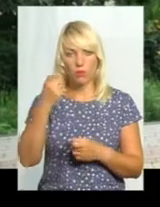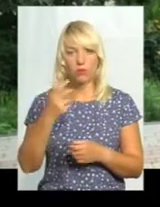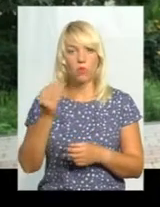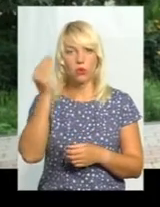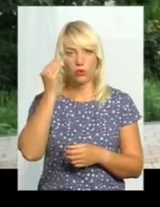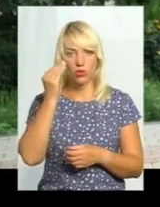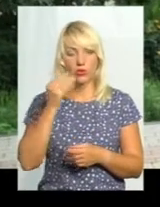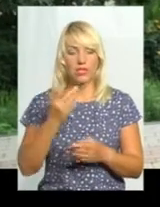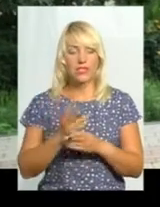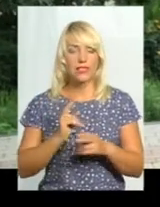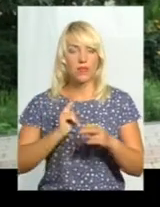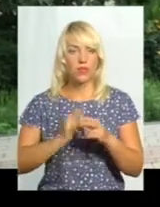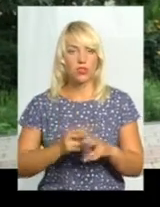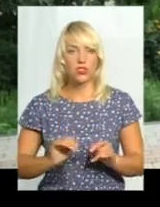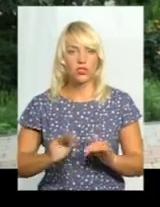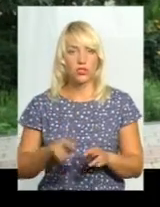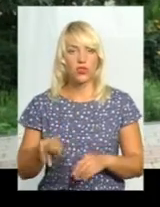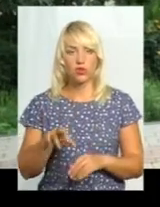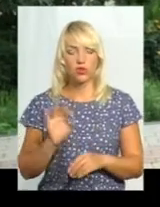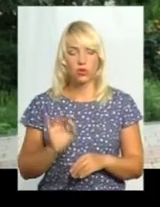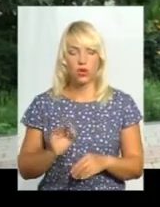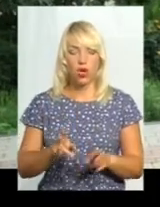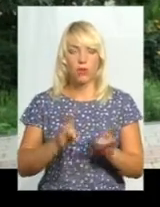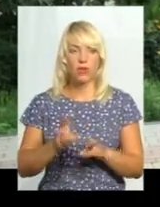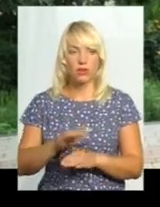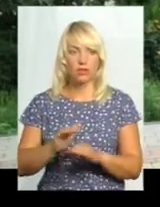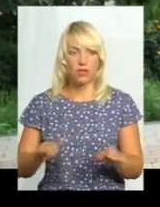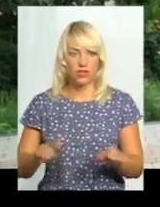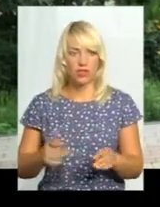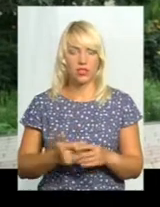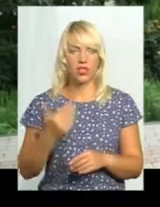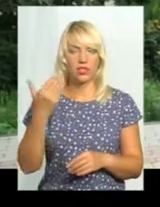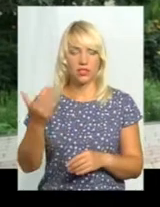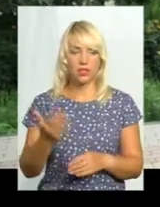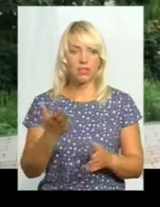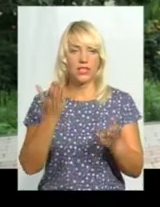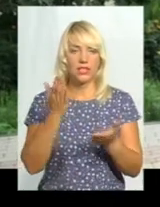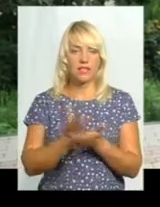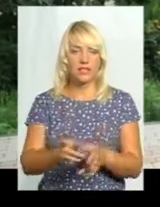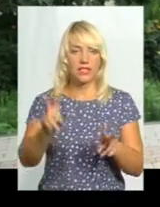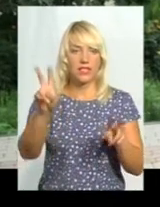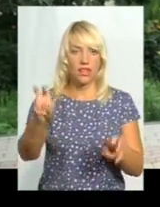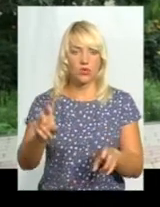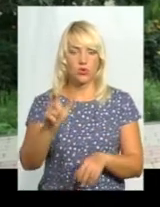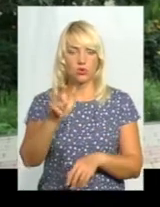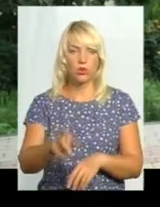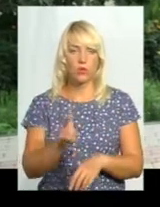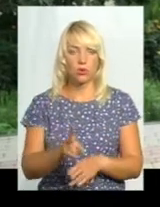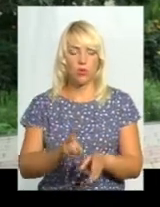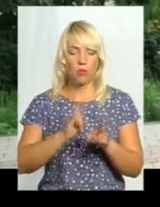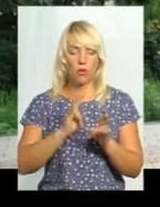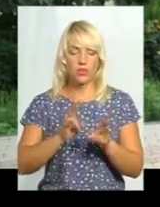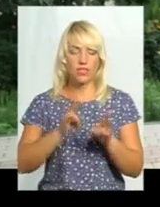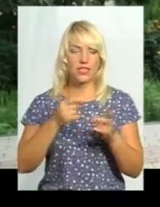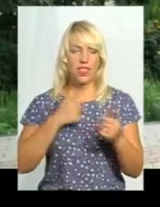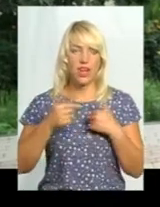щодо потерпілих, тобто діток, їм встановлено статуси особи, яка постраждала від торгівлі людьми